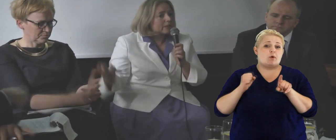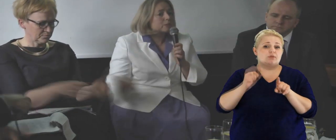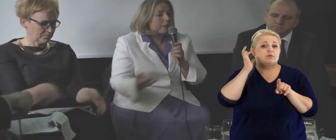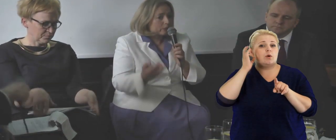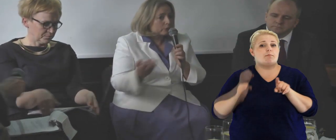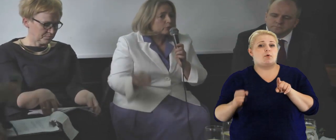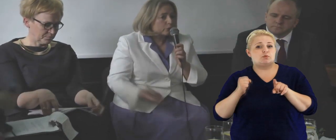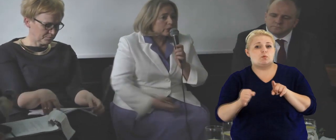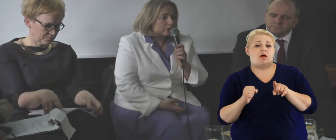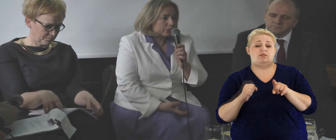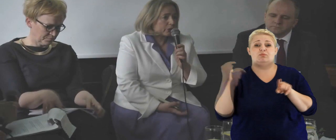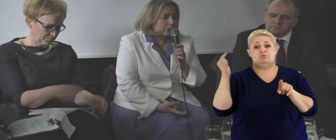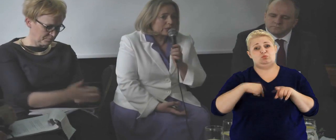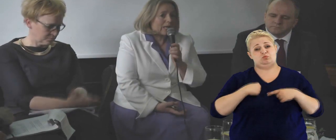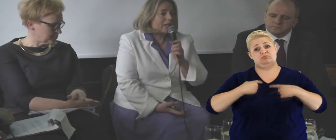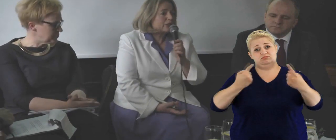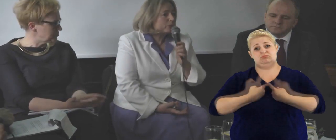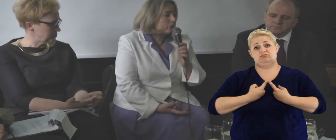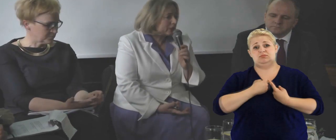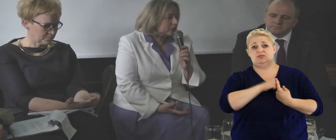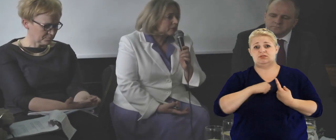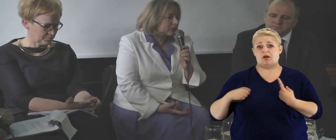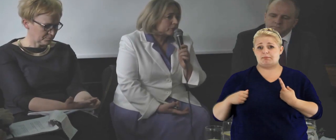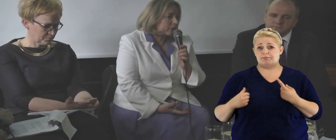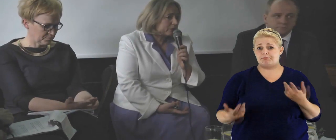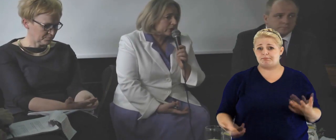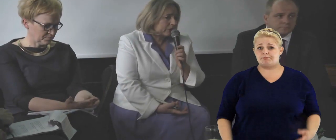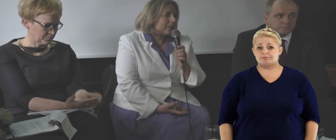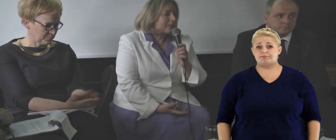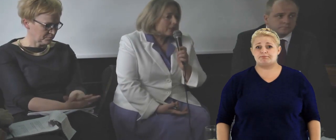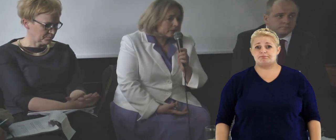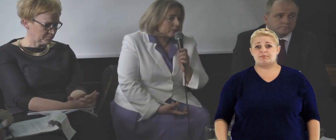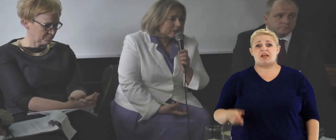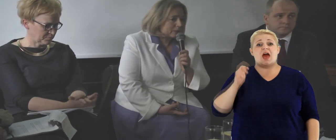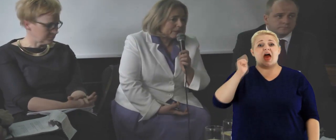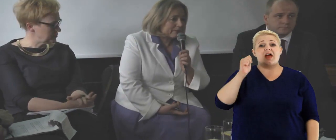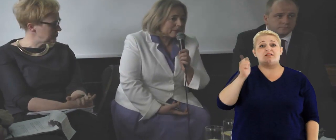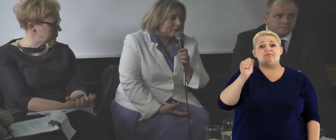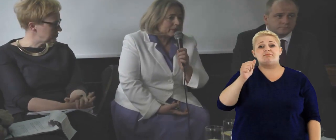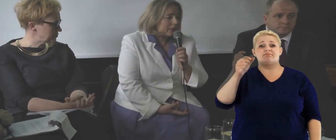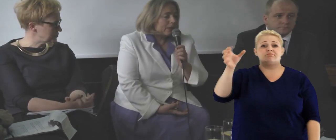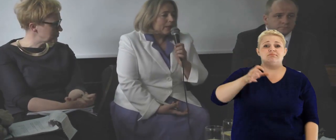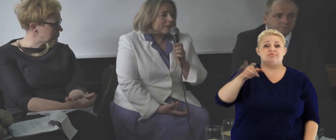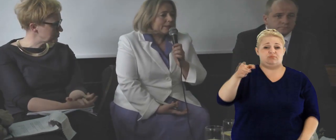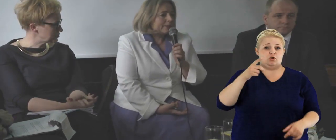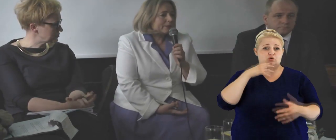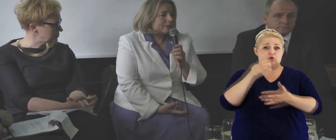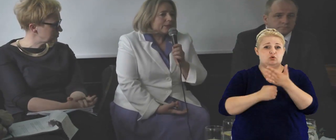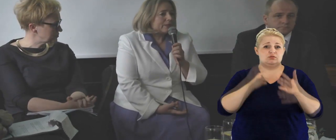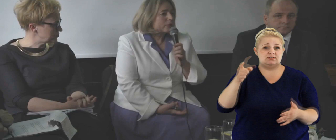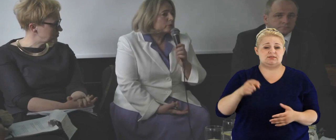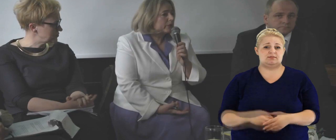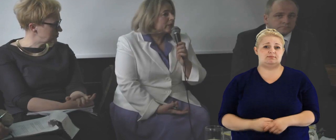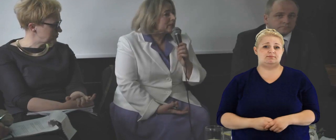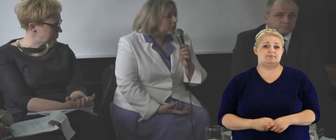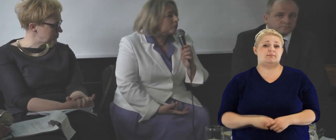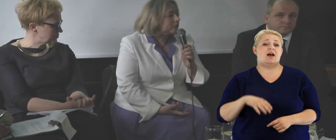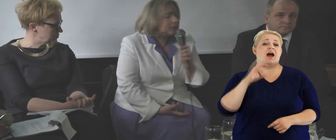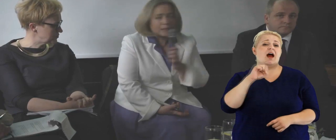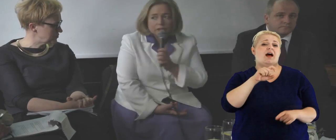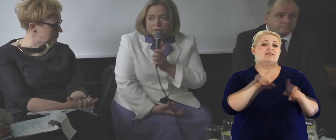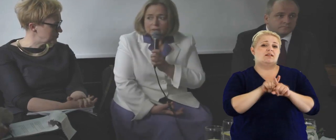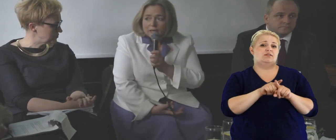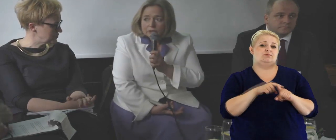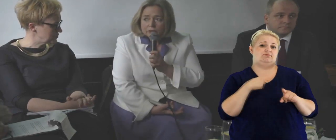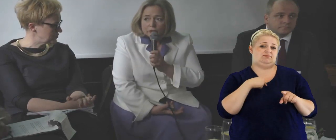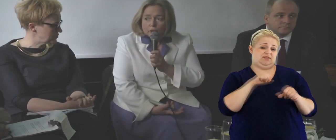ekspertów, z których się korzysta, a z siłą rzeczy my zajmujemy się tak wieloma sprawami, na których nie jesteśmy